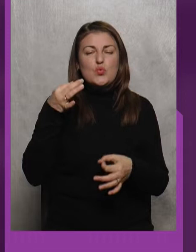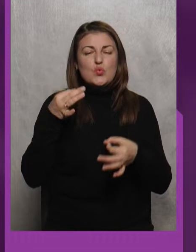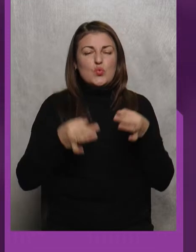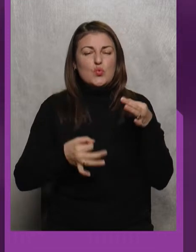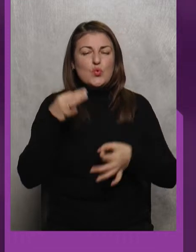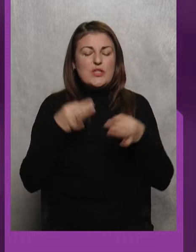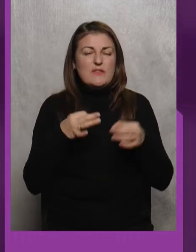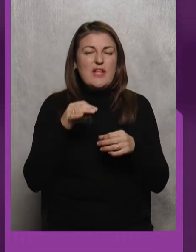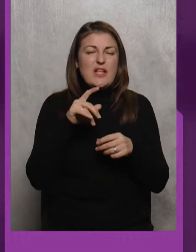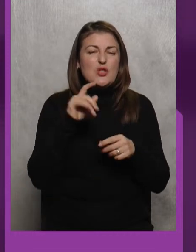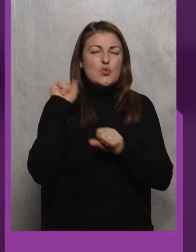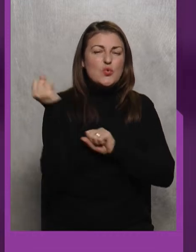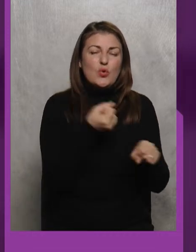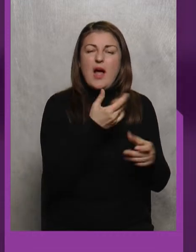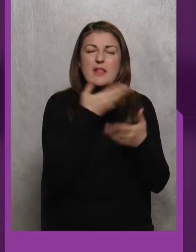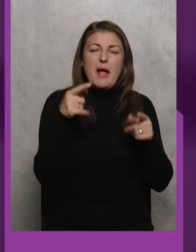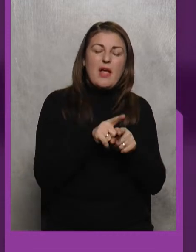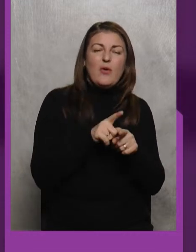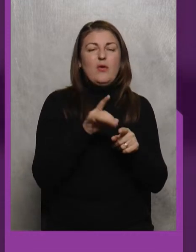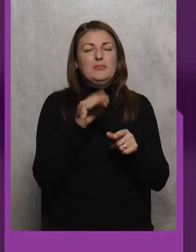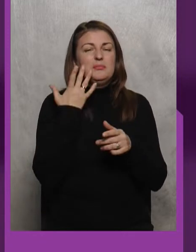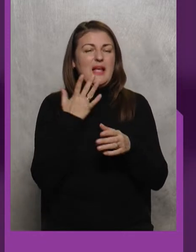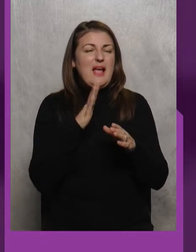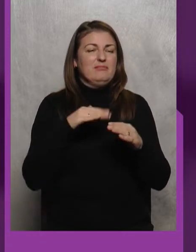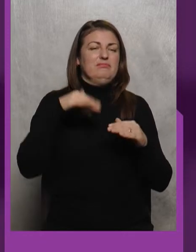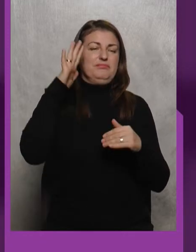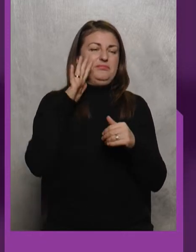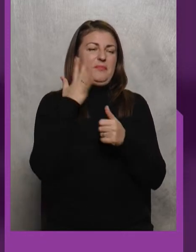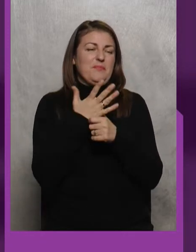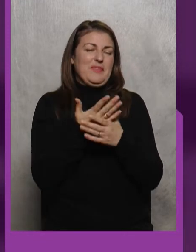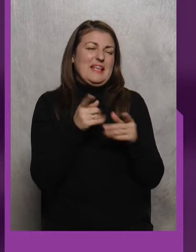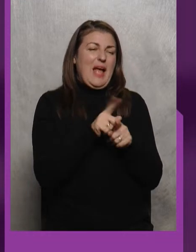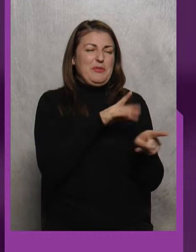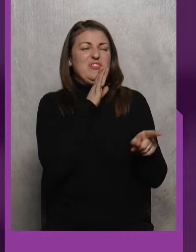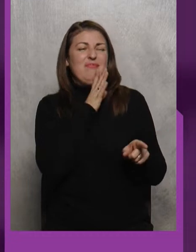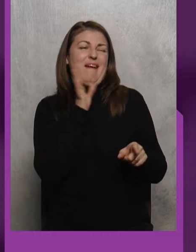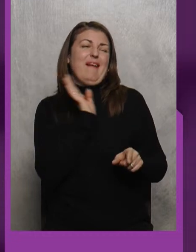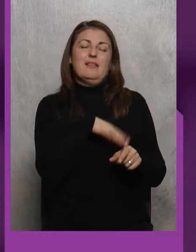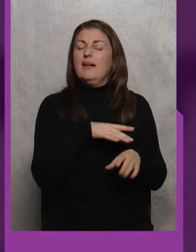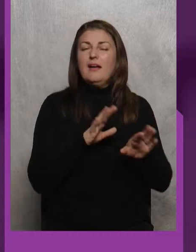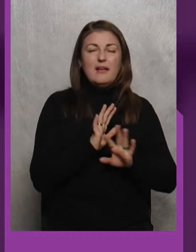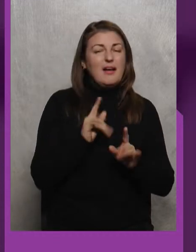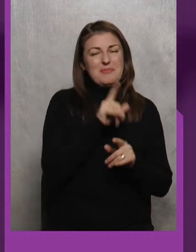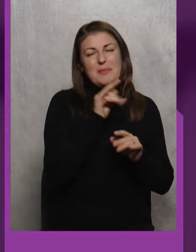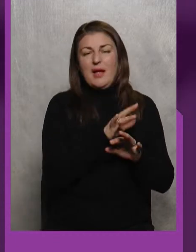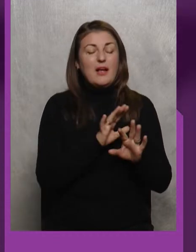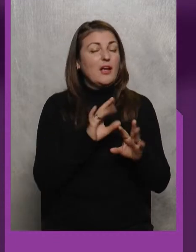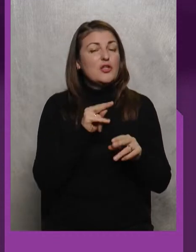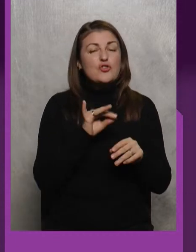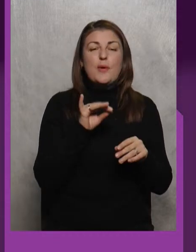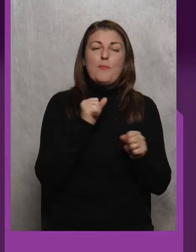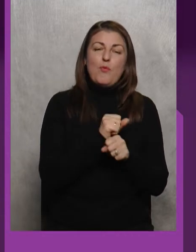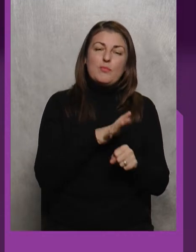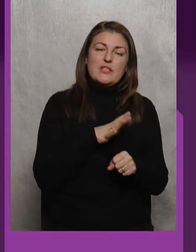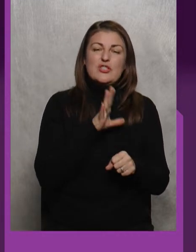Ні Нема такого зговоришнього ставлення Знаєте Ну це жінка Її можна простити Чи жінка